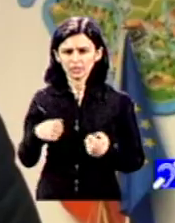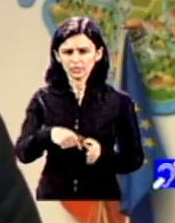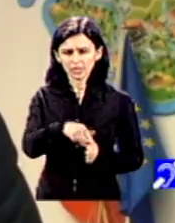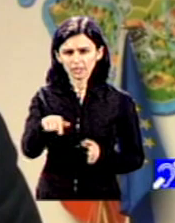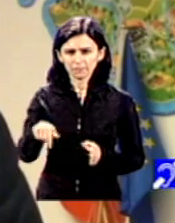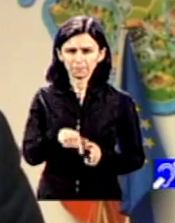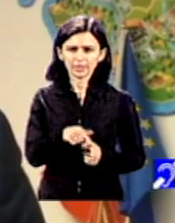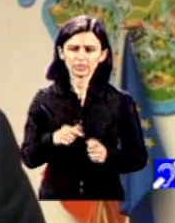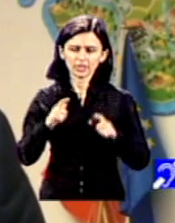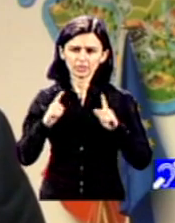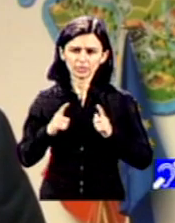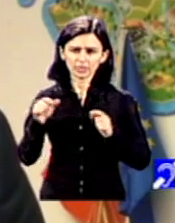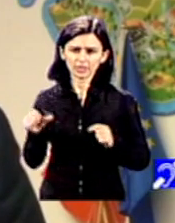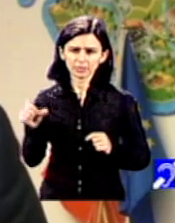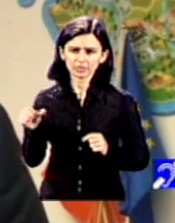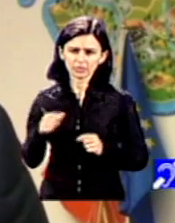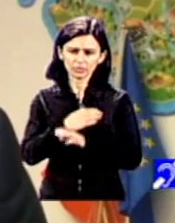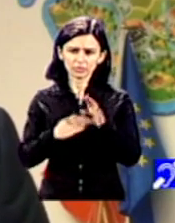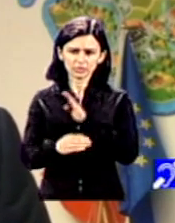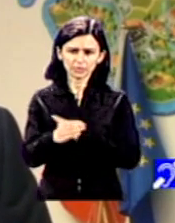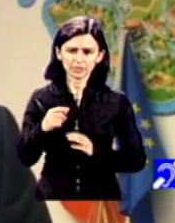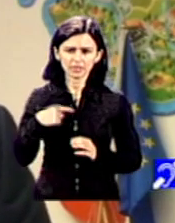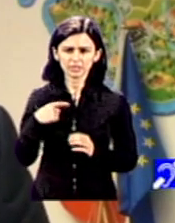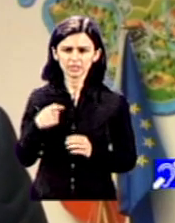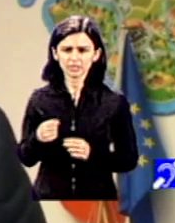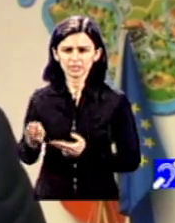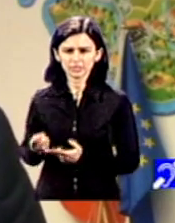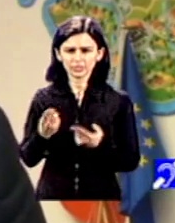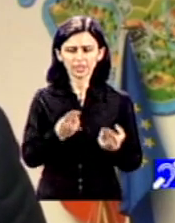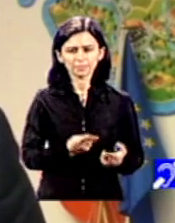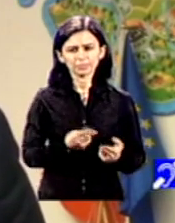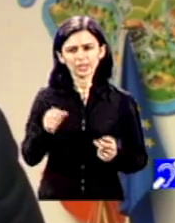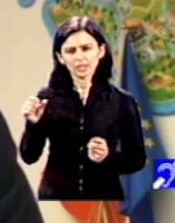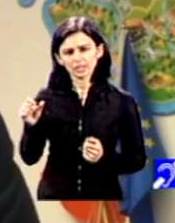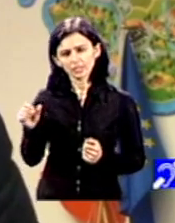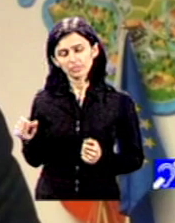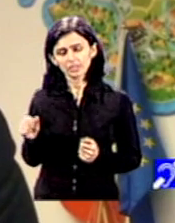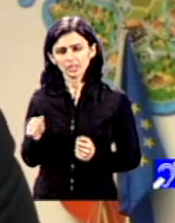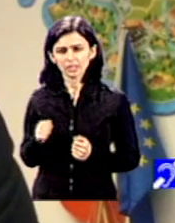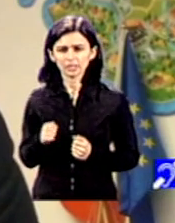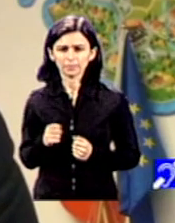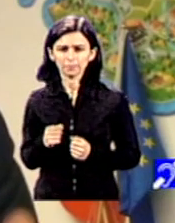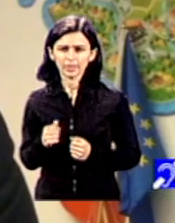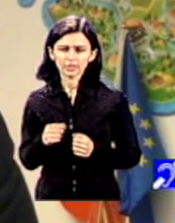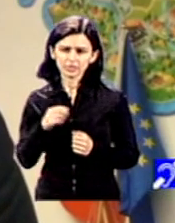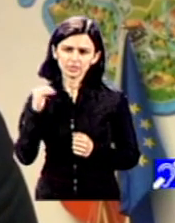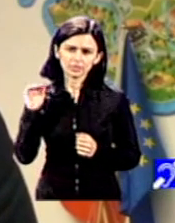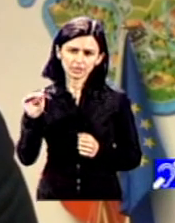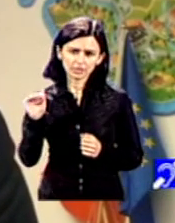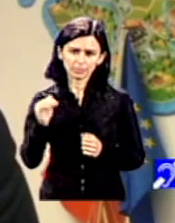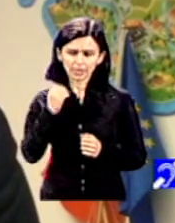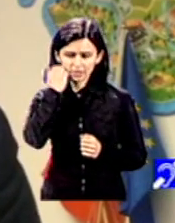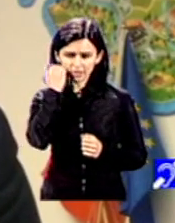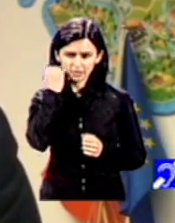așteptarea persoanele cu dizabilități este ca măcar să fie invitate și consultate atunci când este vorba despre ceva care îi